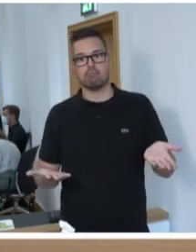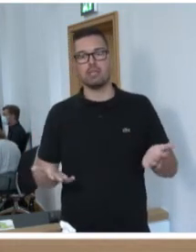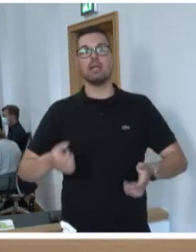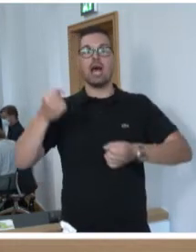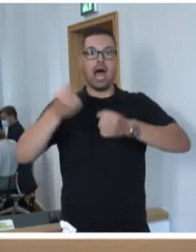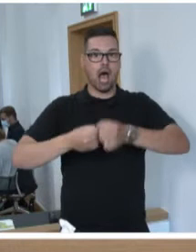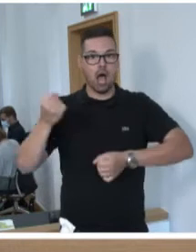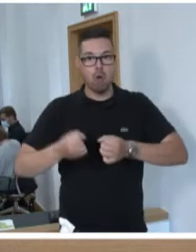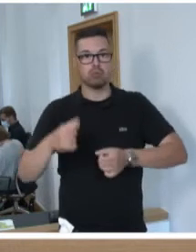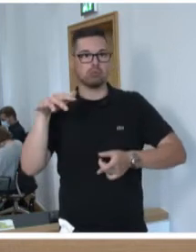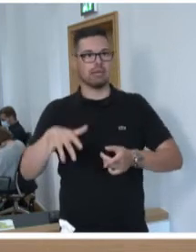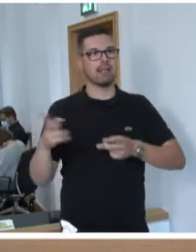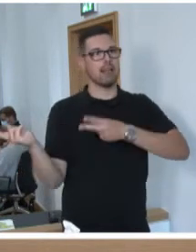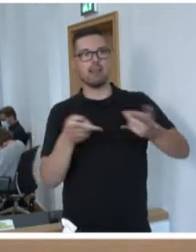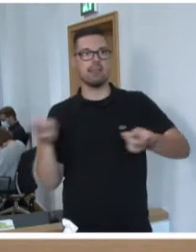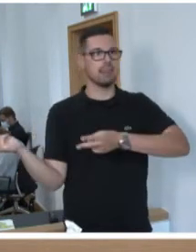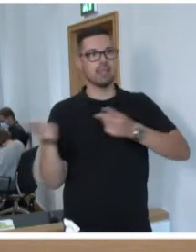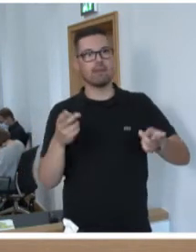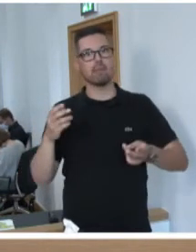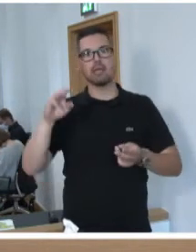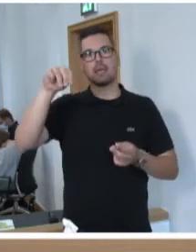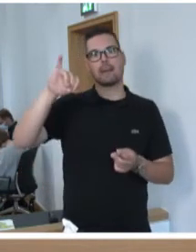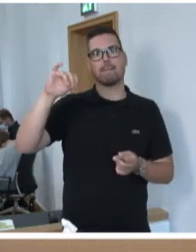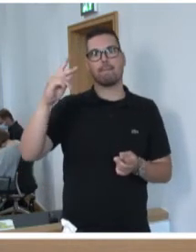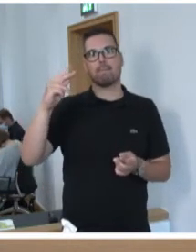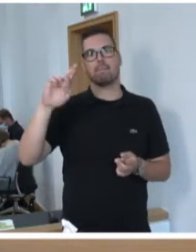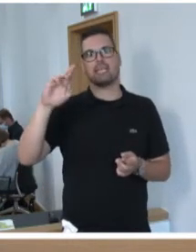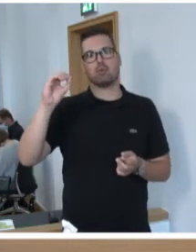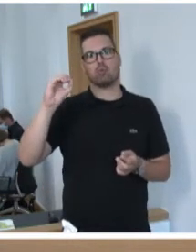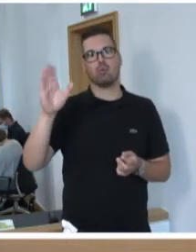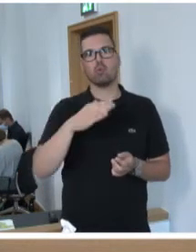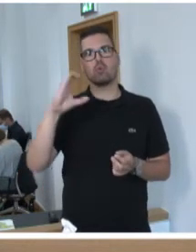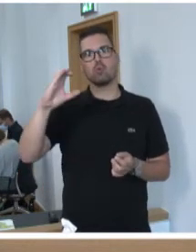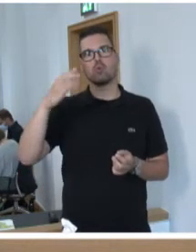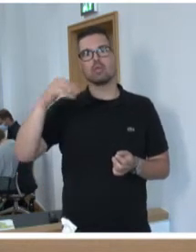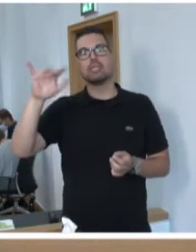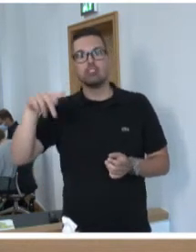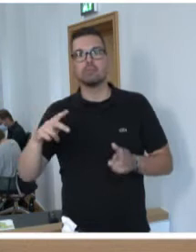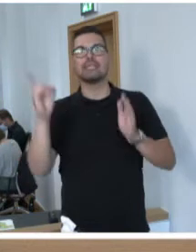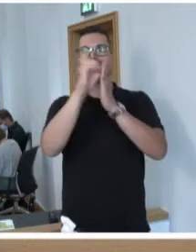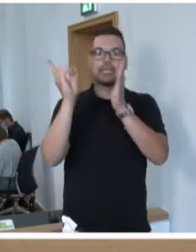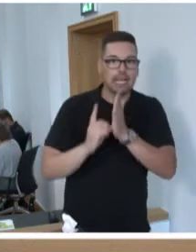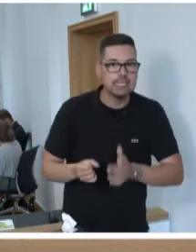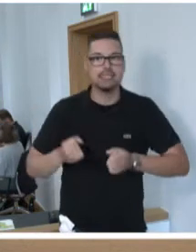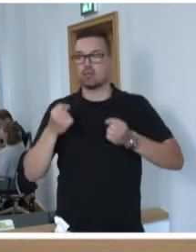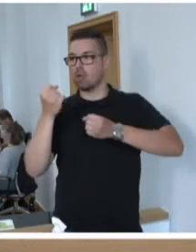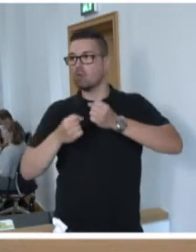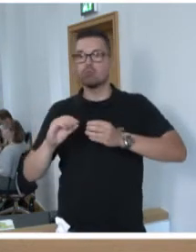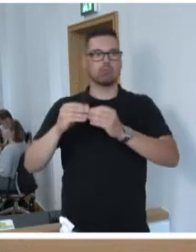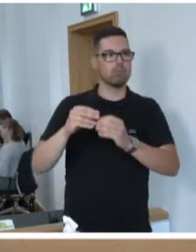Die Lieferengpässe bei Mikrochips und bei Elektrobauteilen. Die Digitalisierung des Autos schreitet voran.